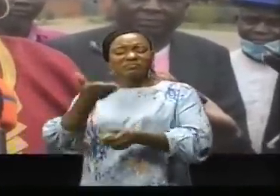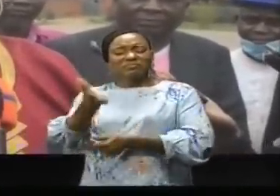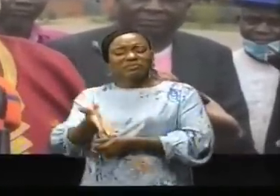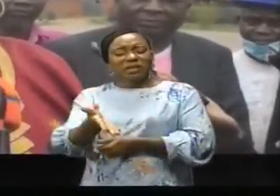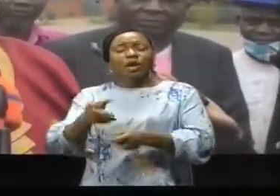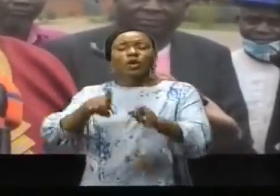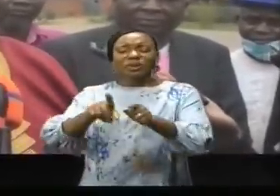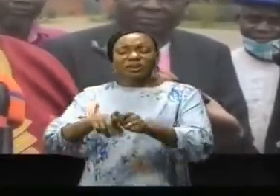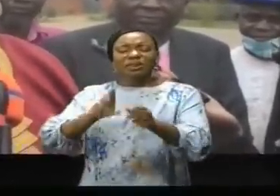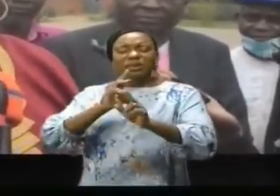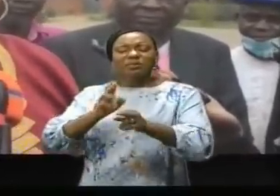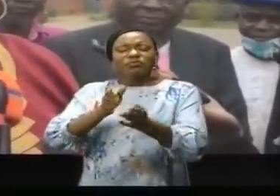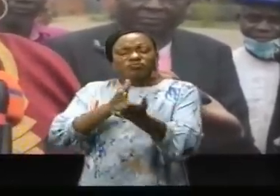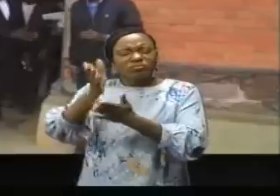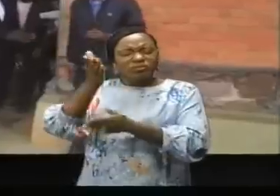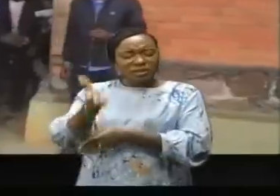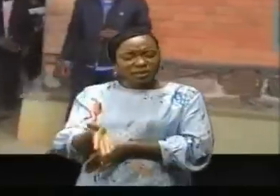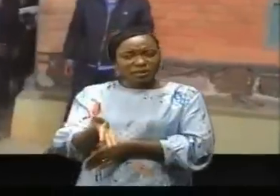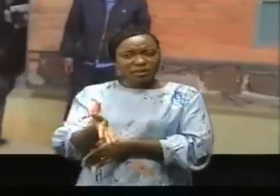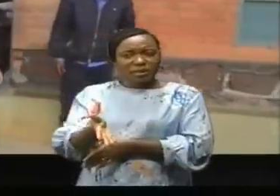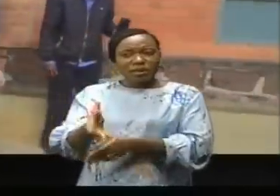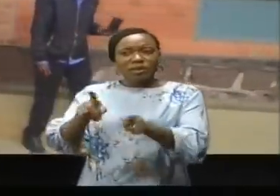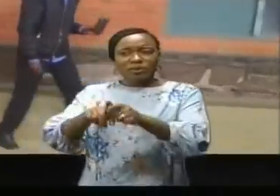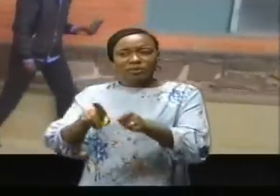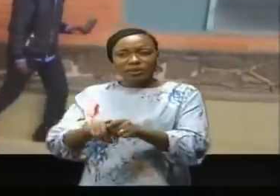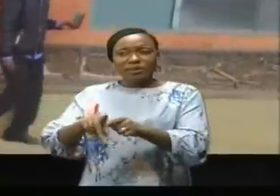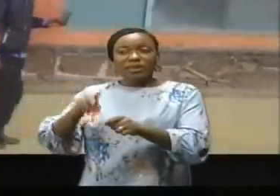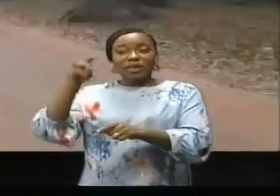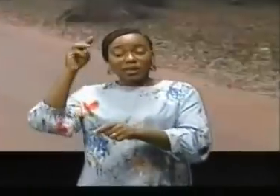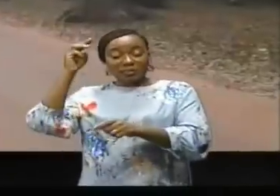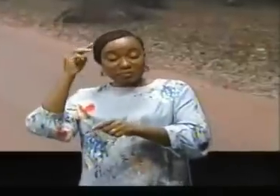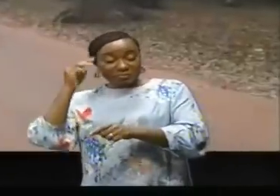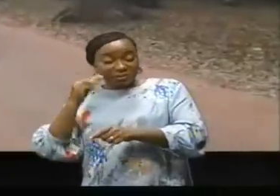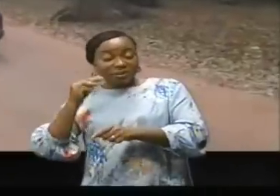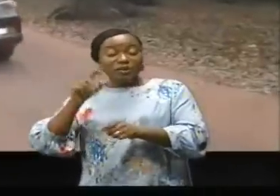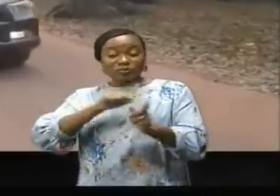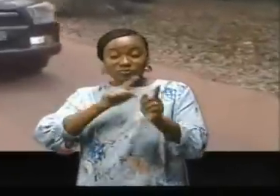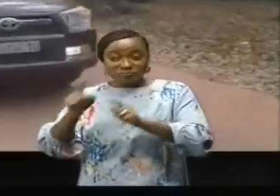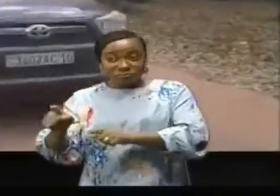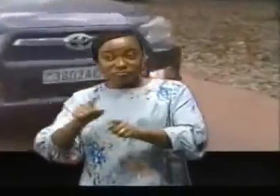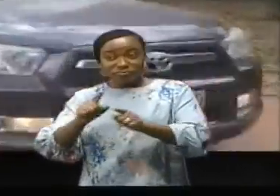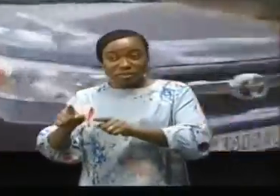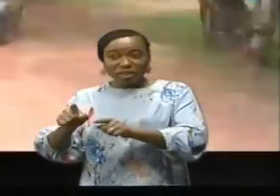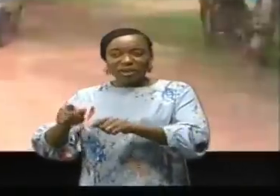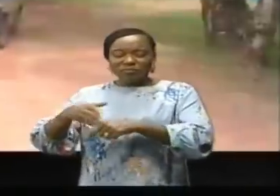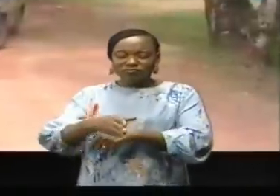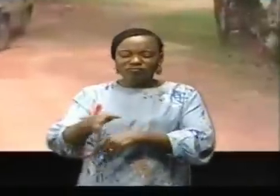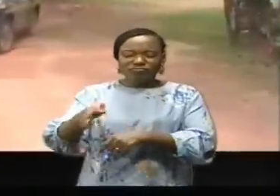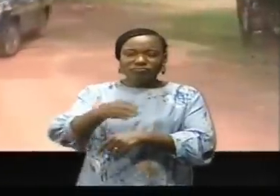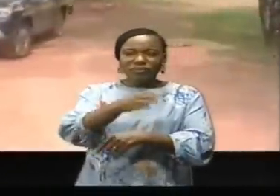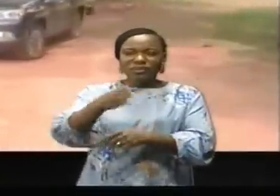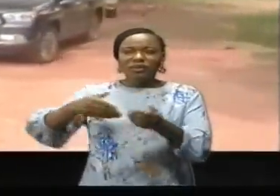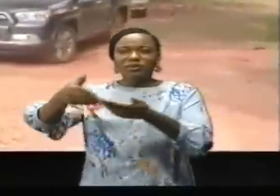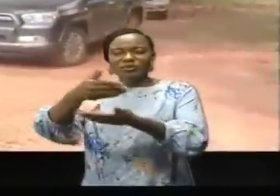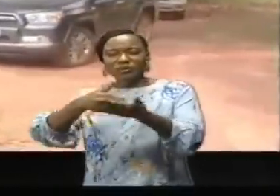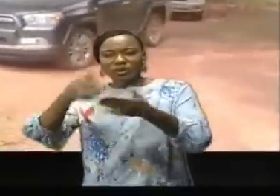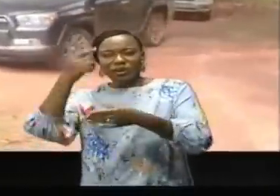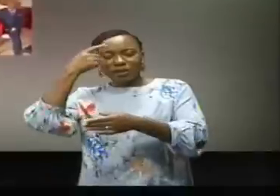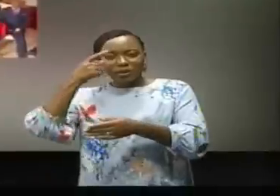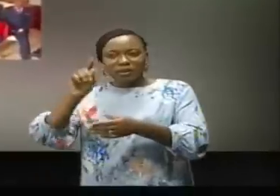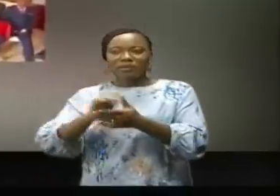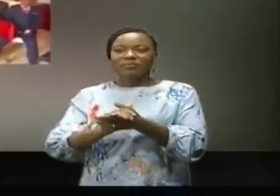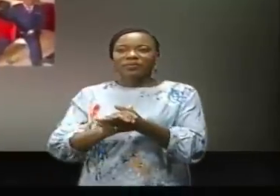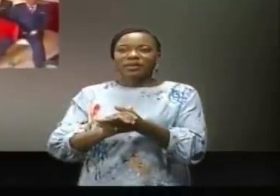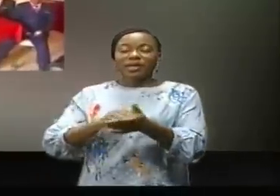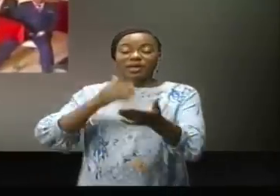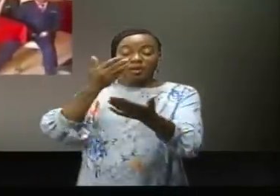que tout répond comme il doit se répondre ? Ministre de terrain, Carole Ketaza Bouitambou a ensuite repris son bâton de pèlerins